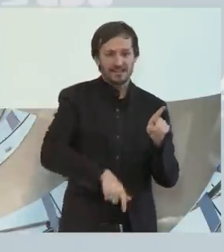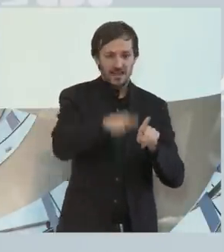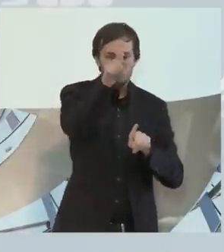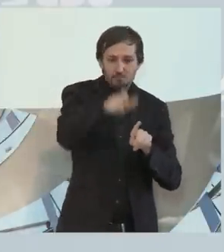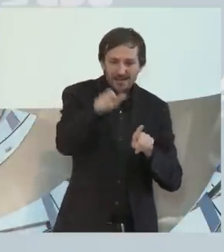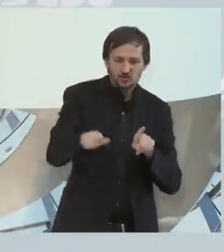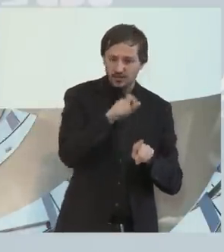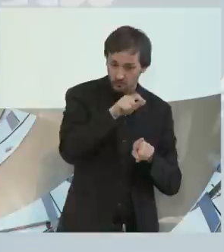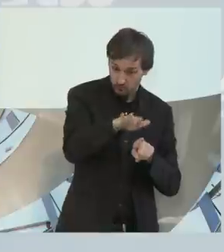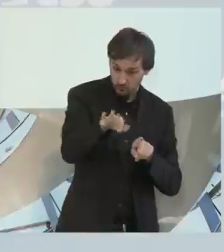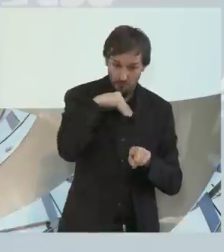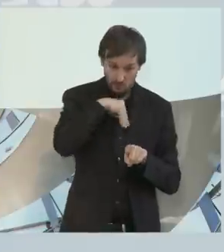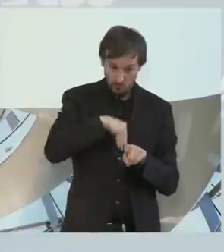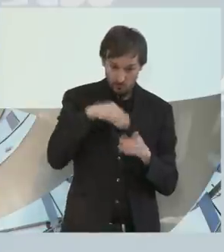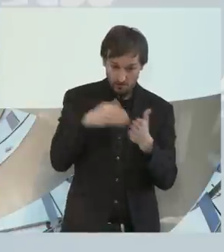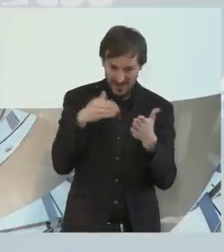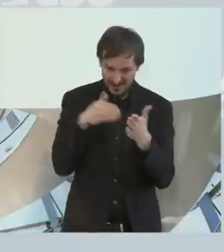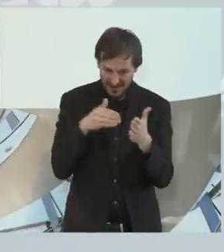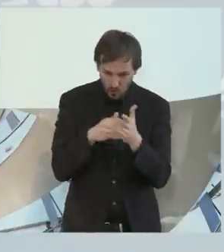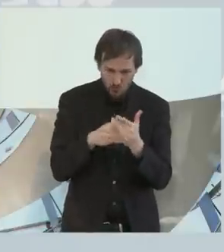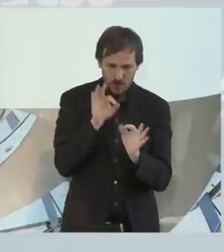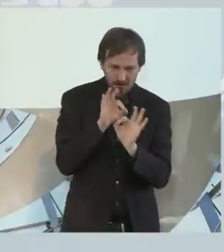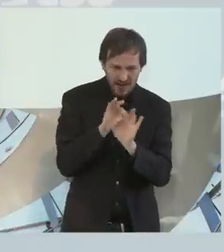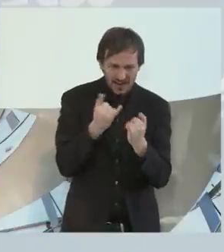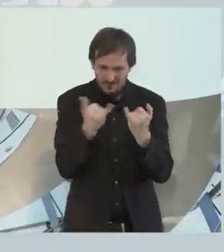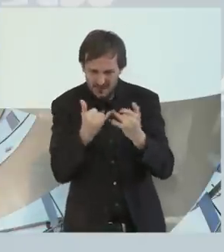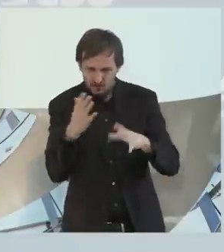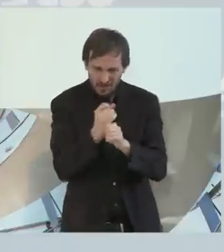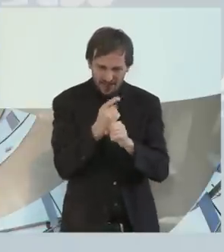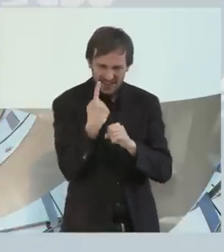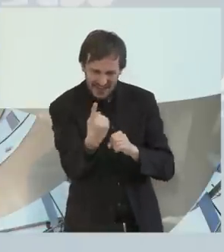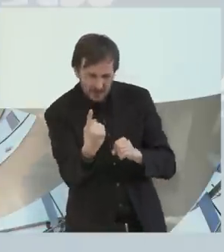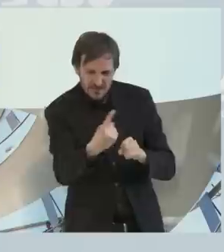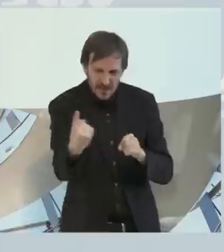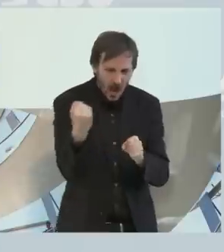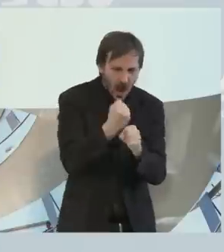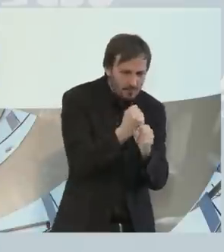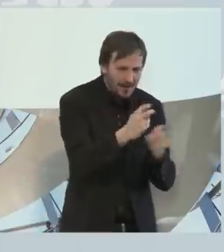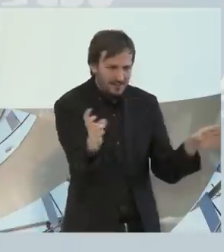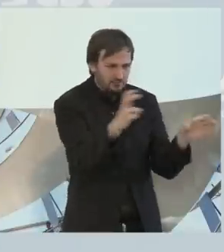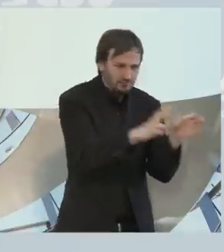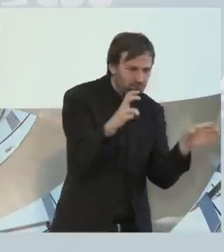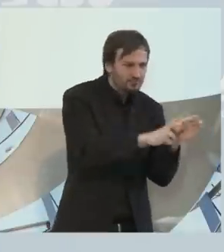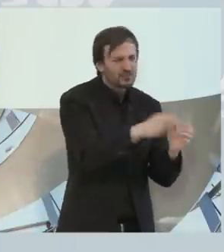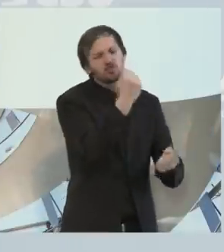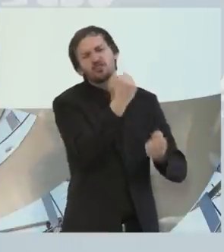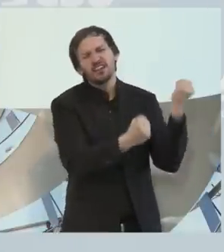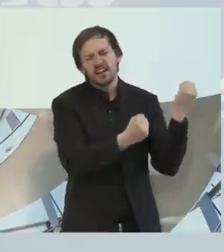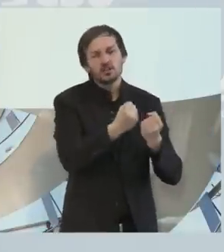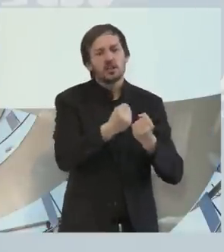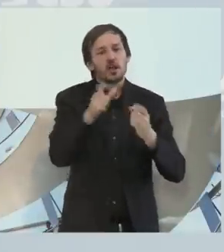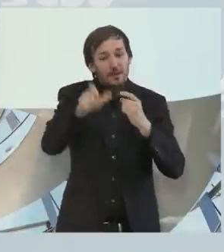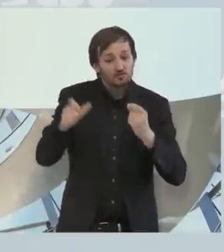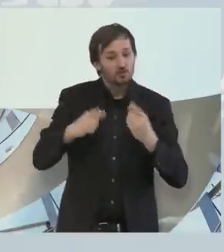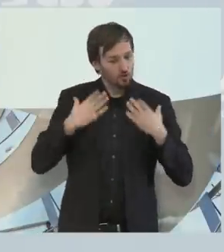mit psychischer Behinderung in Arbeit zu bringen, ist manchmal noch schwerer als Menschen mit einer körperlichen